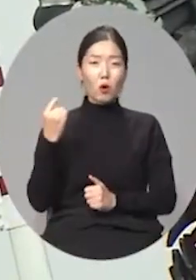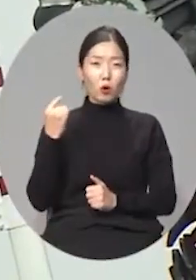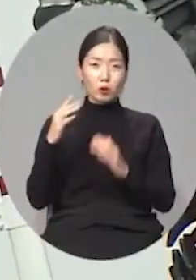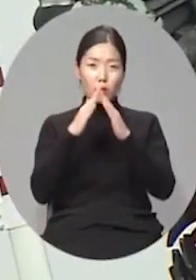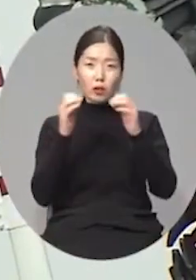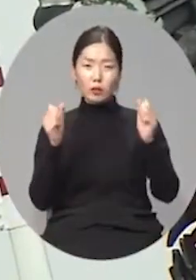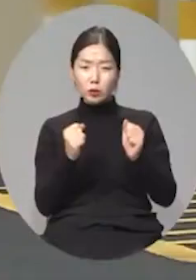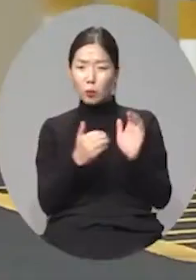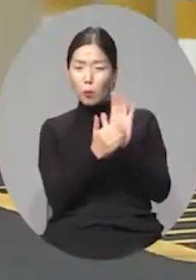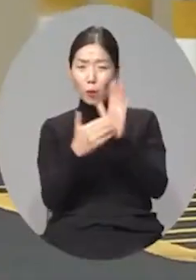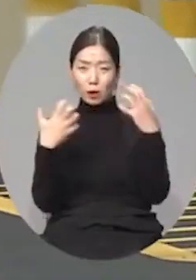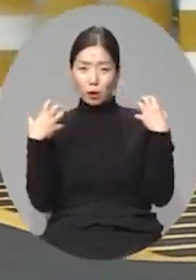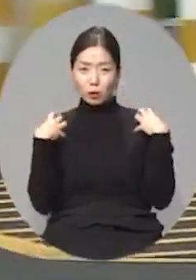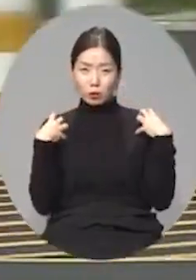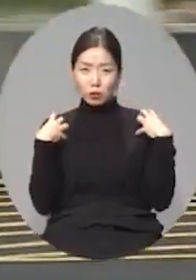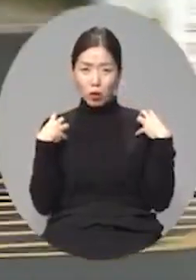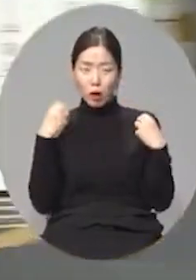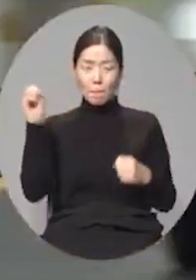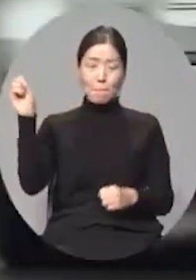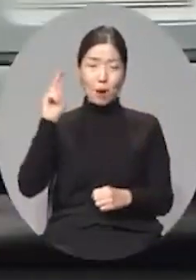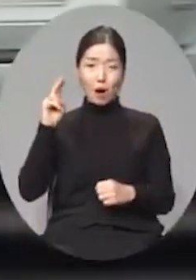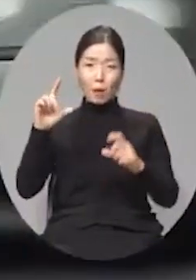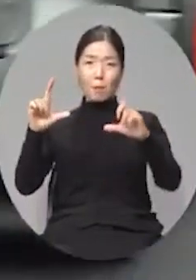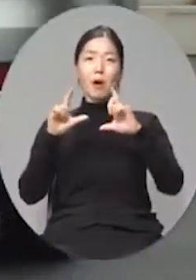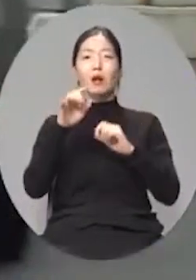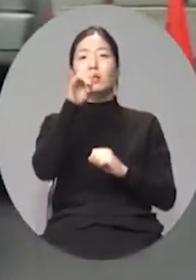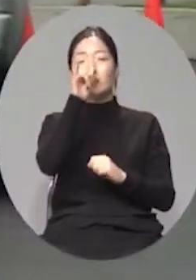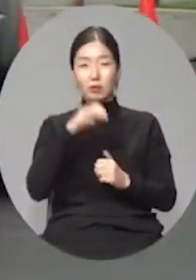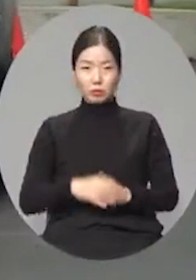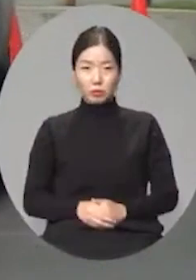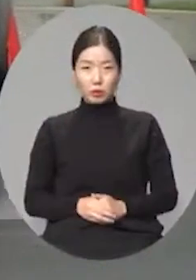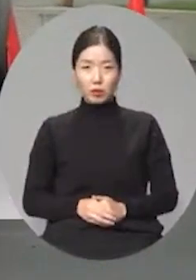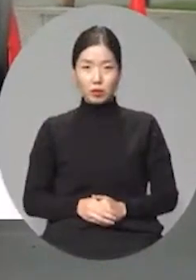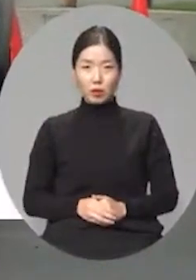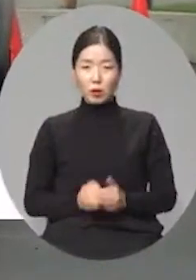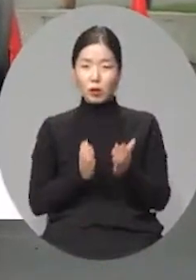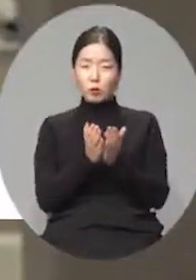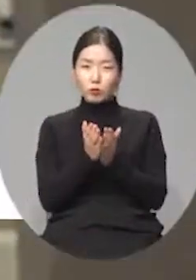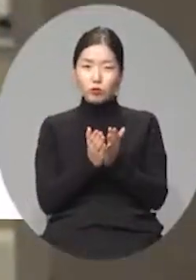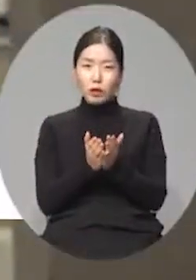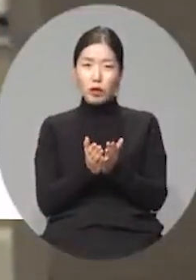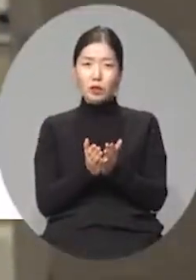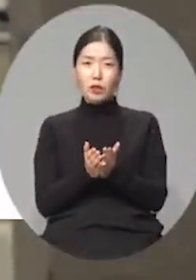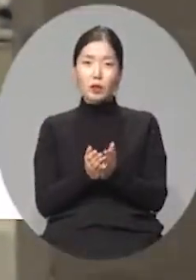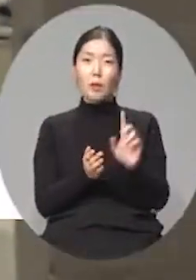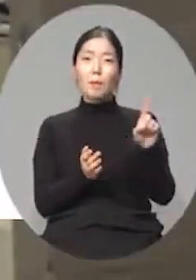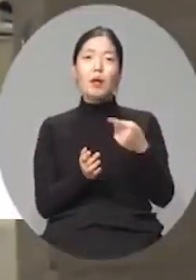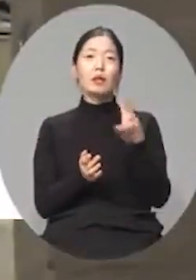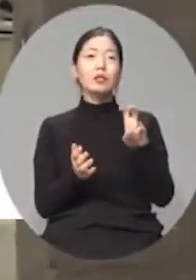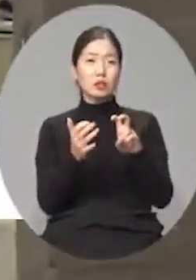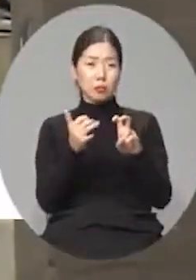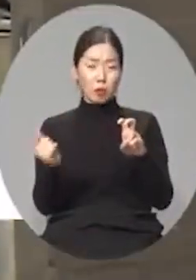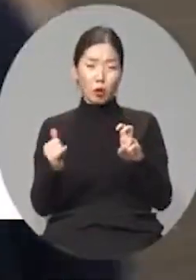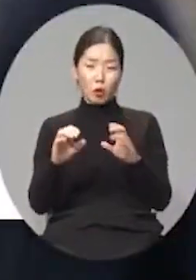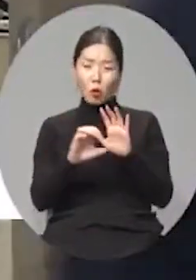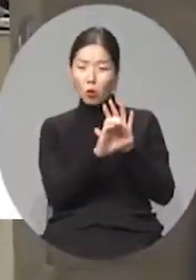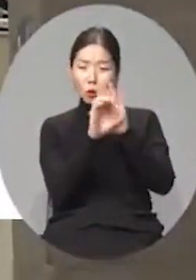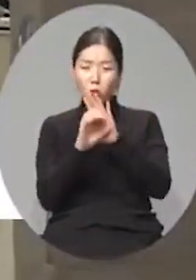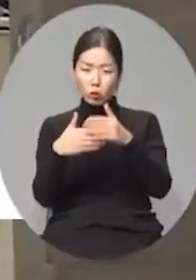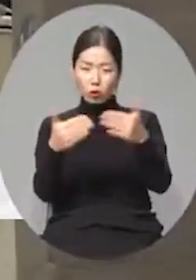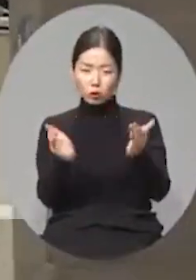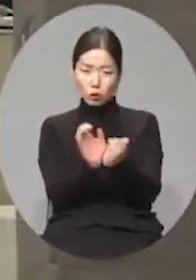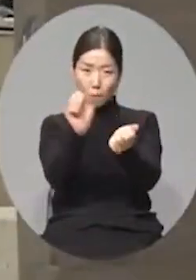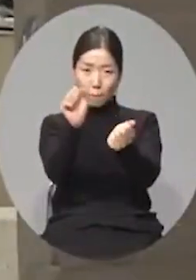전라북도 방역당국으로 날벼락 같은 통보를 해왔습니다. 군산기지 소속 미군 120여 명이 코로나19에